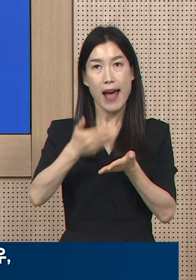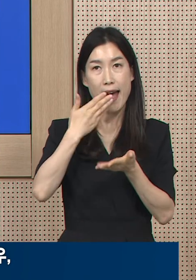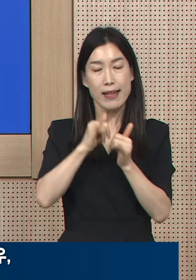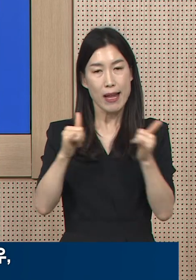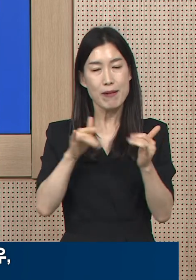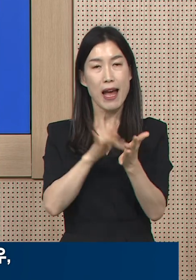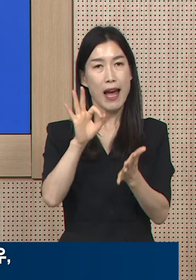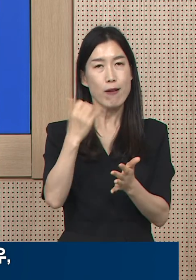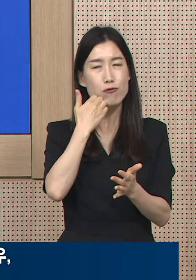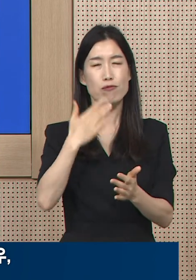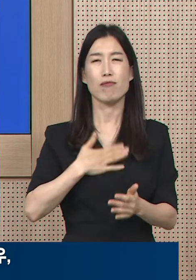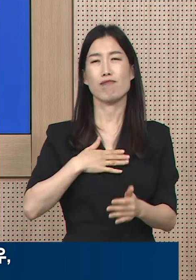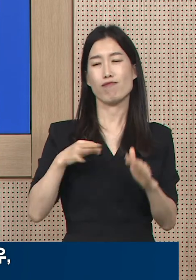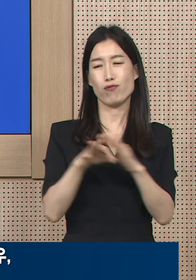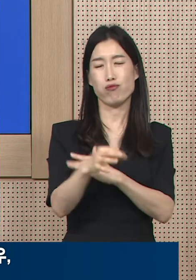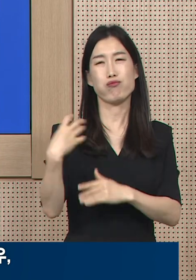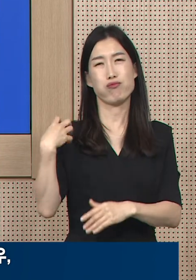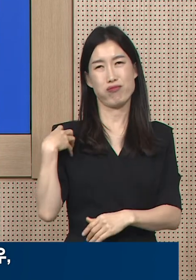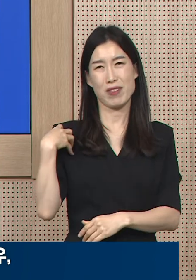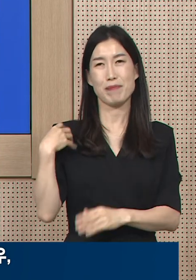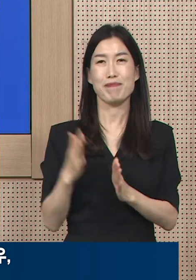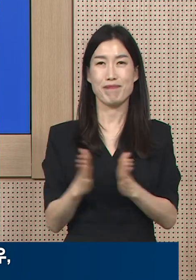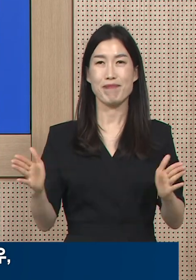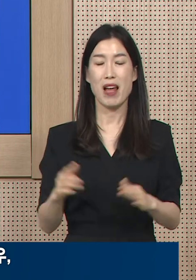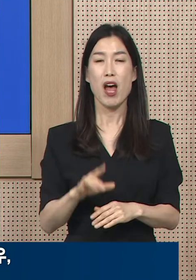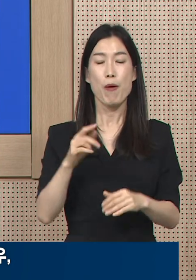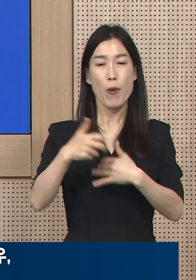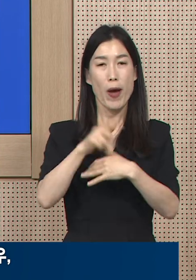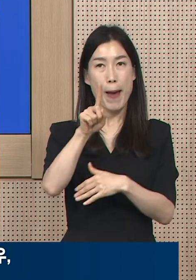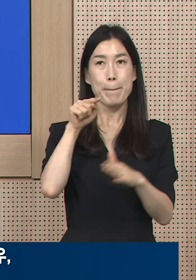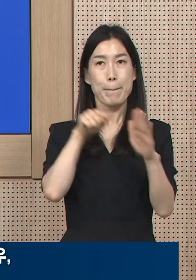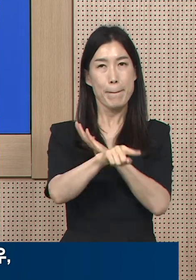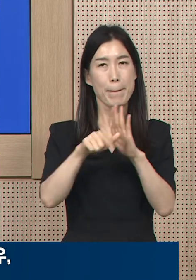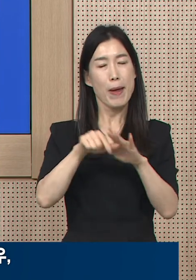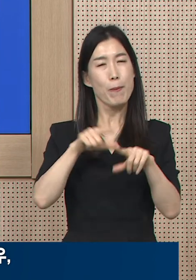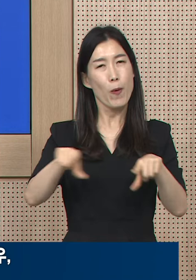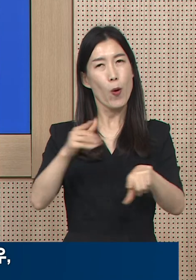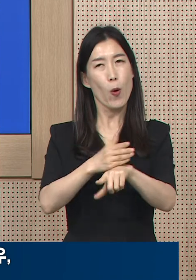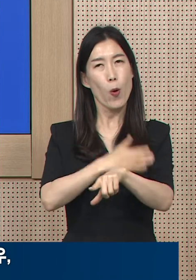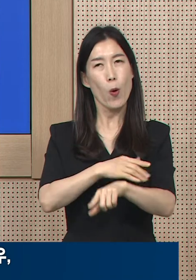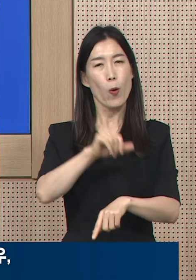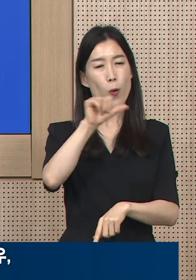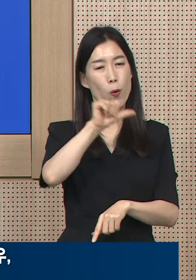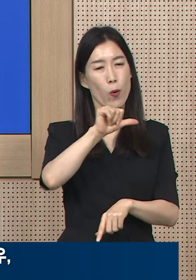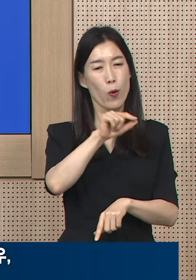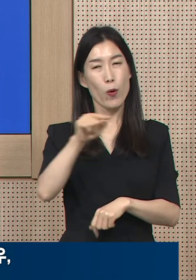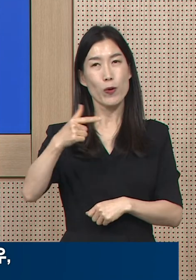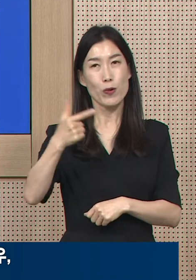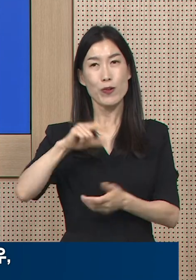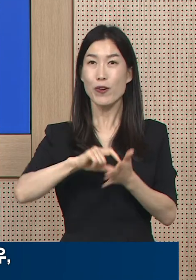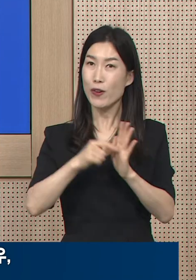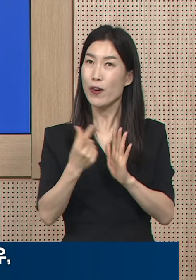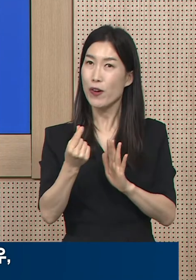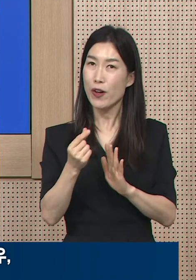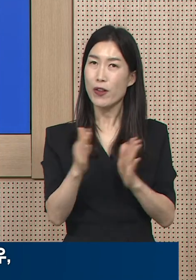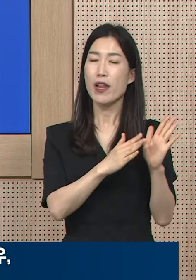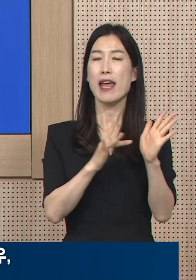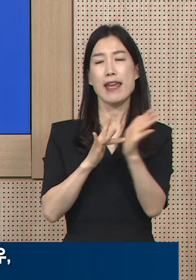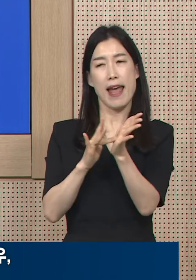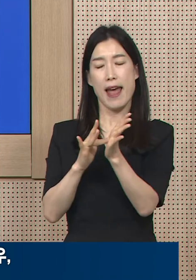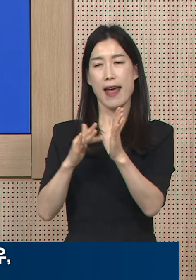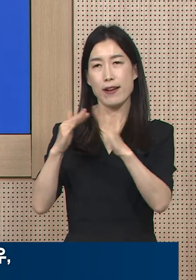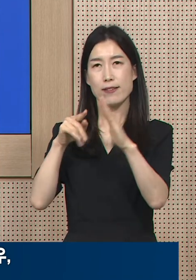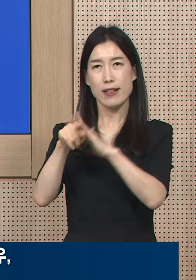부담하게 되었습니다. 이래 진료실 발생하는 본인 부담금은 약 5천원에서 6천원 수준으로 약 처방을 받는 경우 약국에서